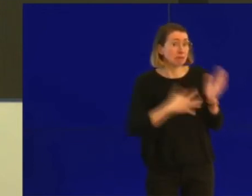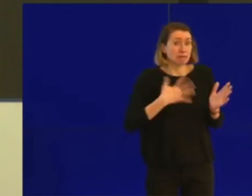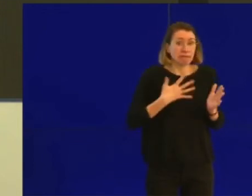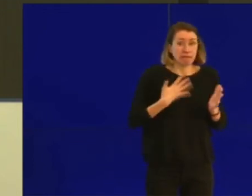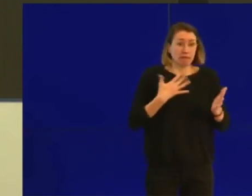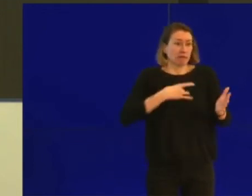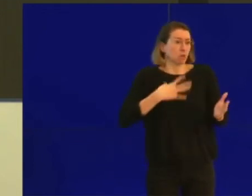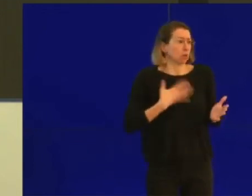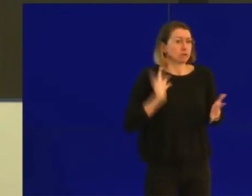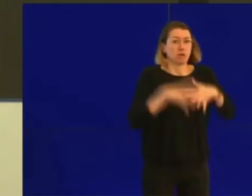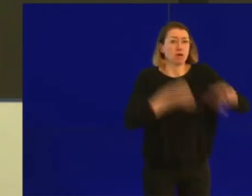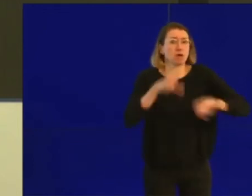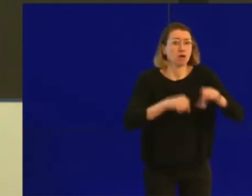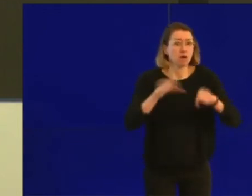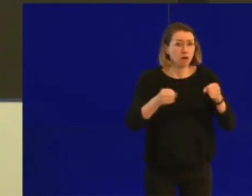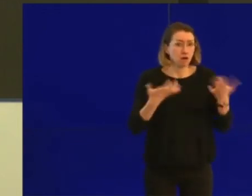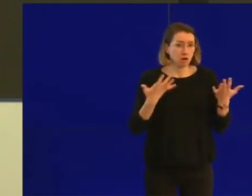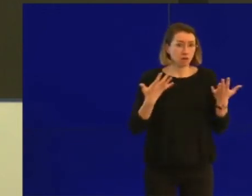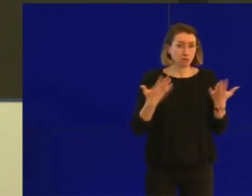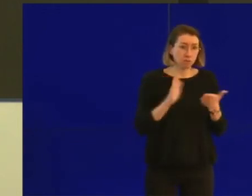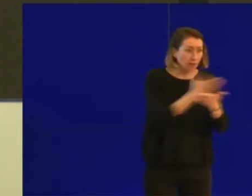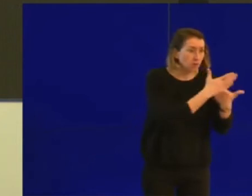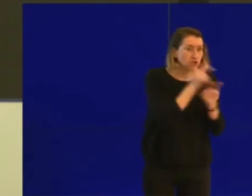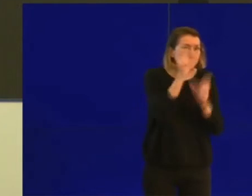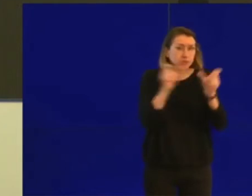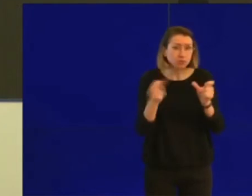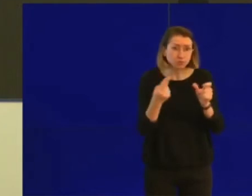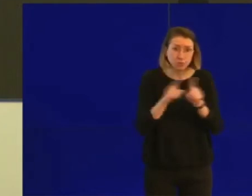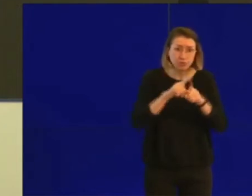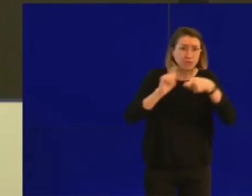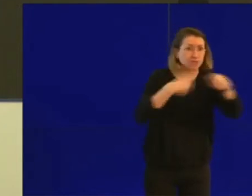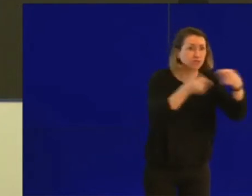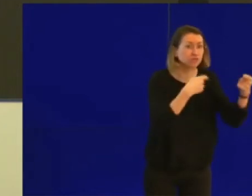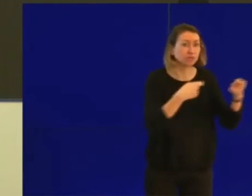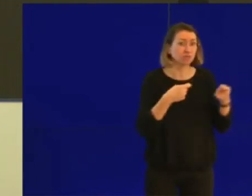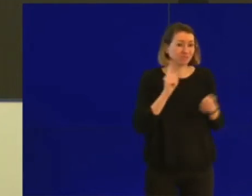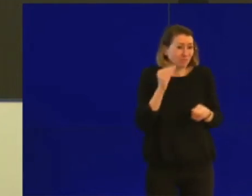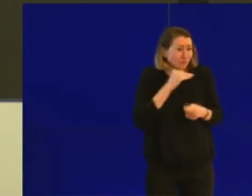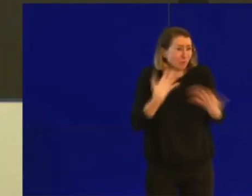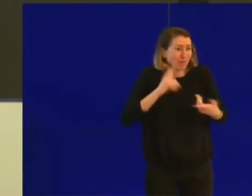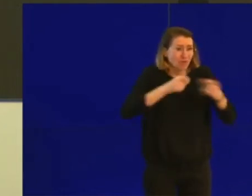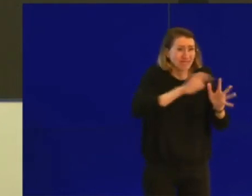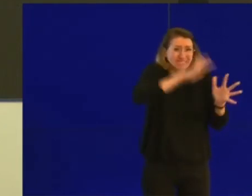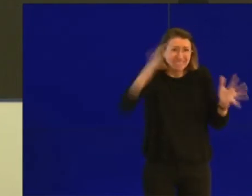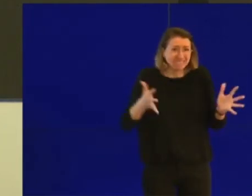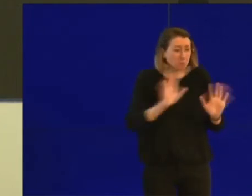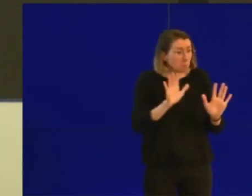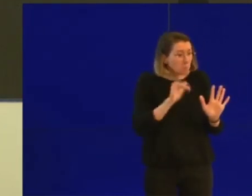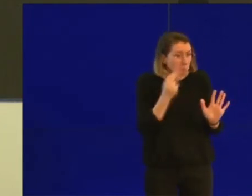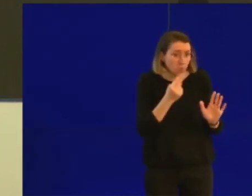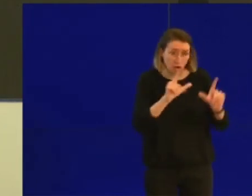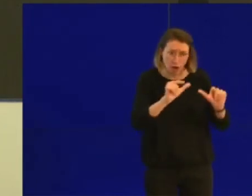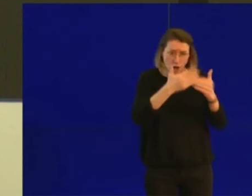responsables aussi. Il n'est pas nécessaire de faire des réserves alimentaires aujourd'hui. Les magasins alimentaires restent ouverts et sont alimentés suffisamment.